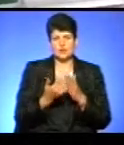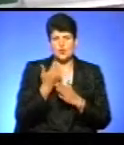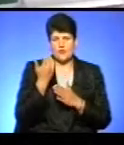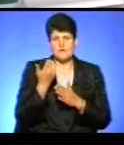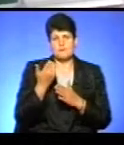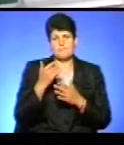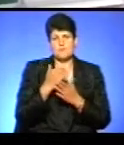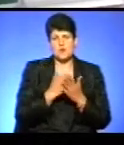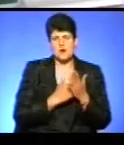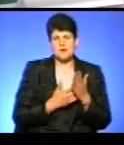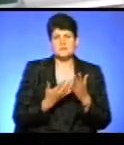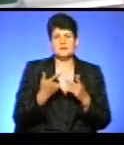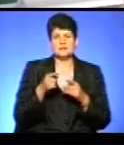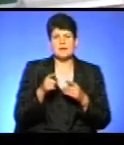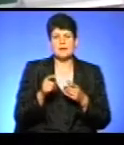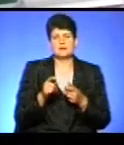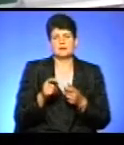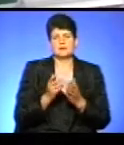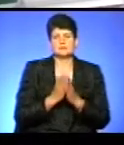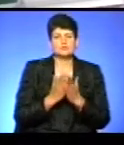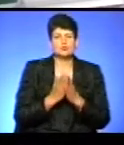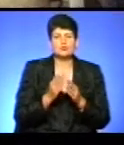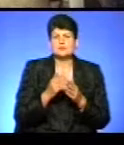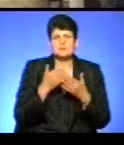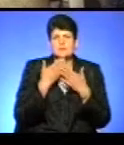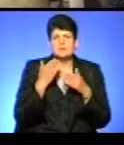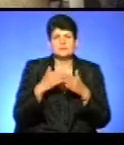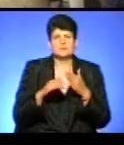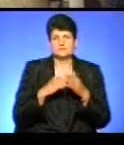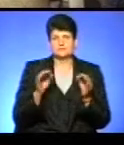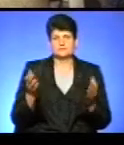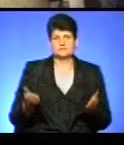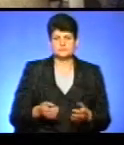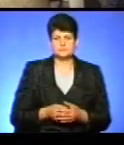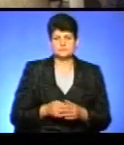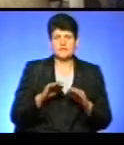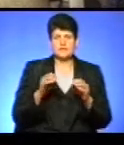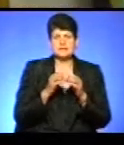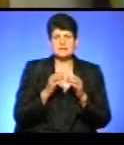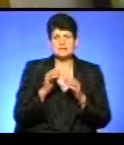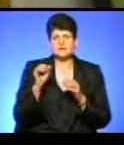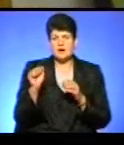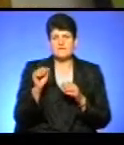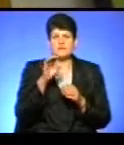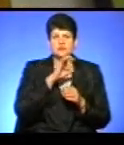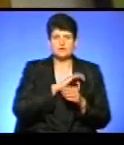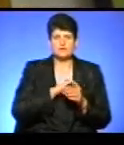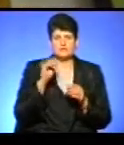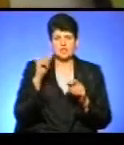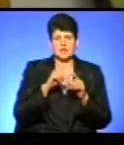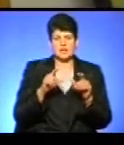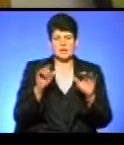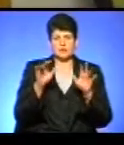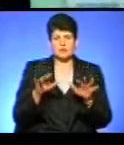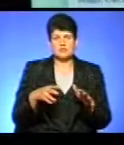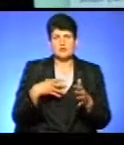-го, зараз паперових варіантів підручників не надійшло жодного. Учні 10-го А використовують шкільні комп'ютери і